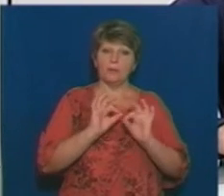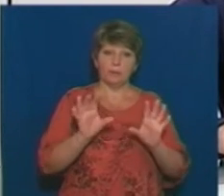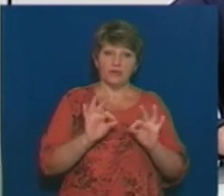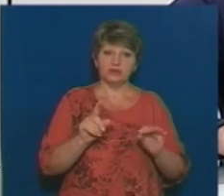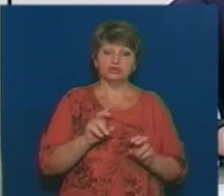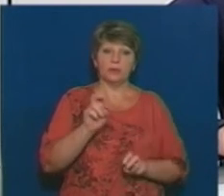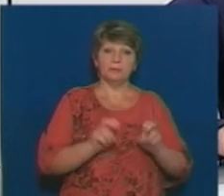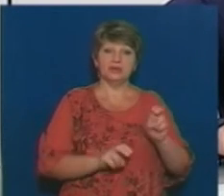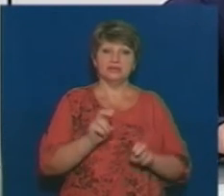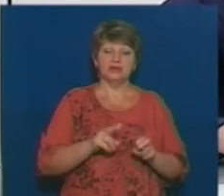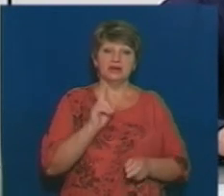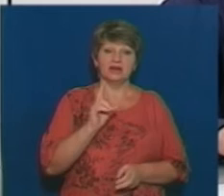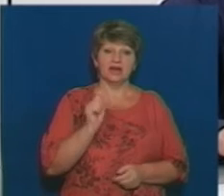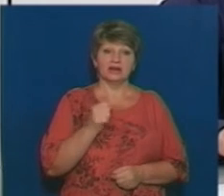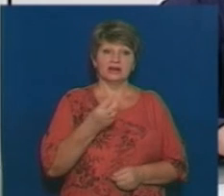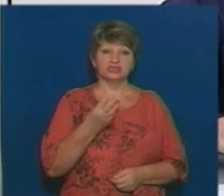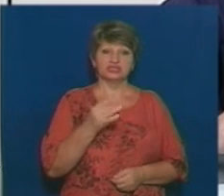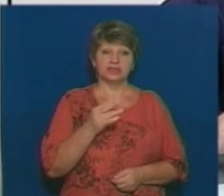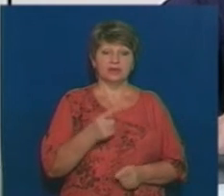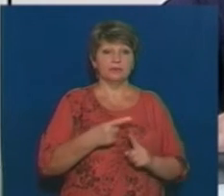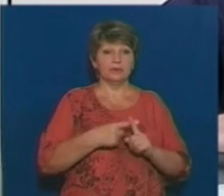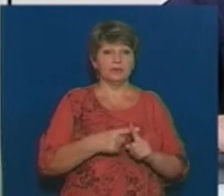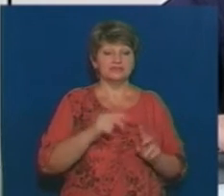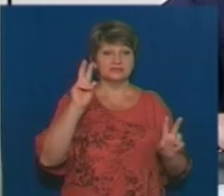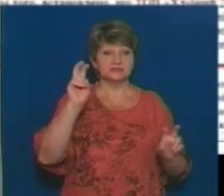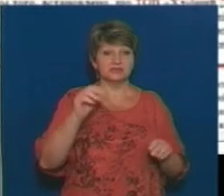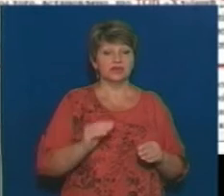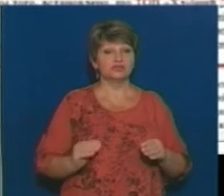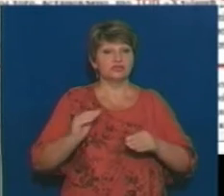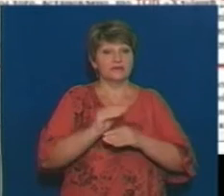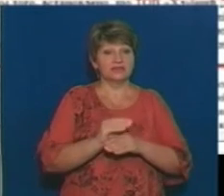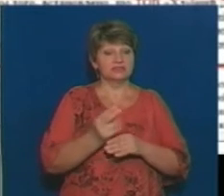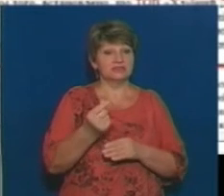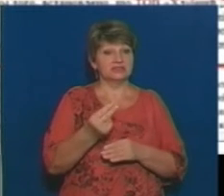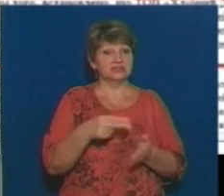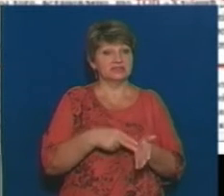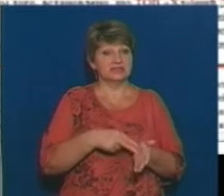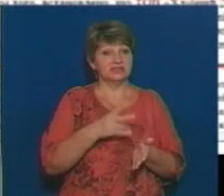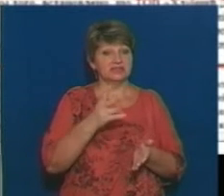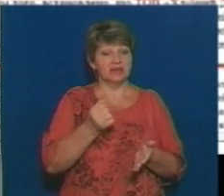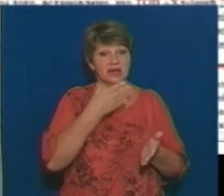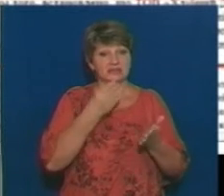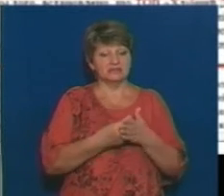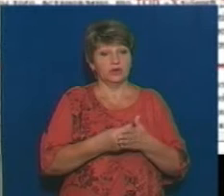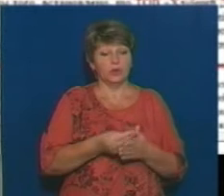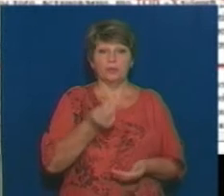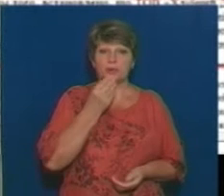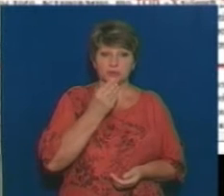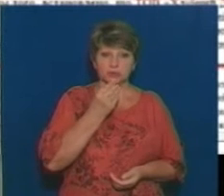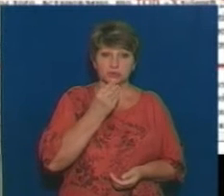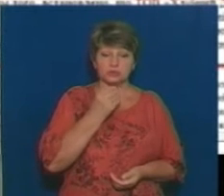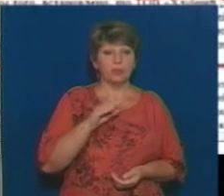підприємство «Каштан Плюс» завищує ціни на свою продукцію, але після цього вийшло так, що